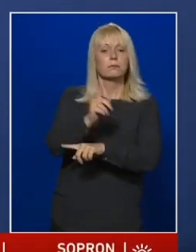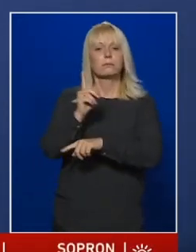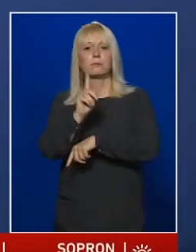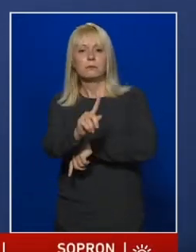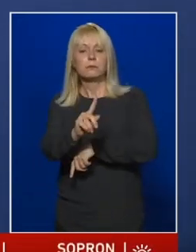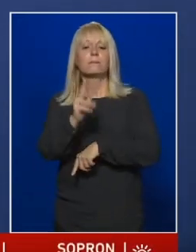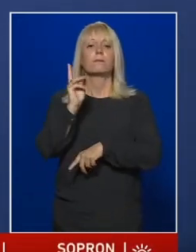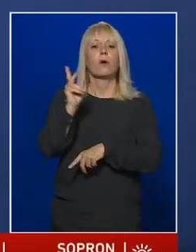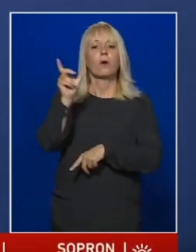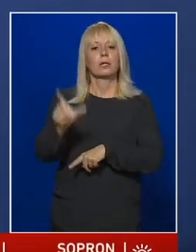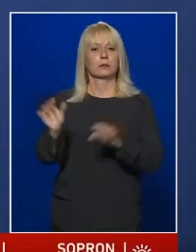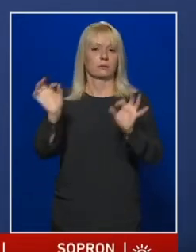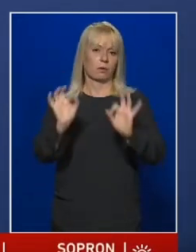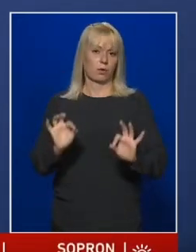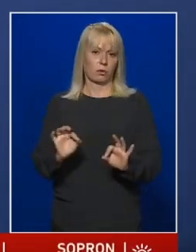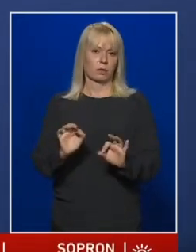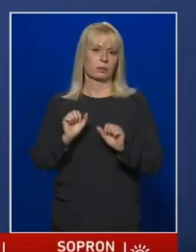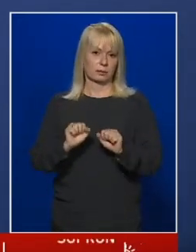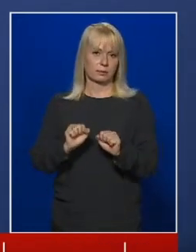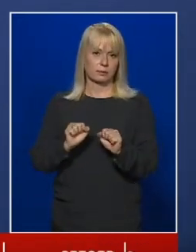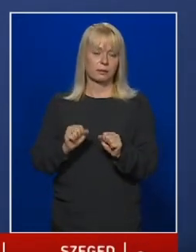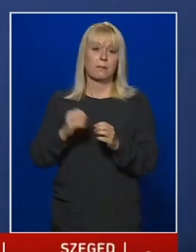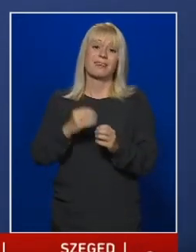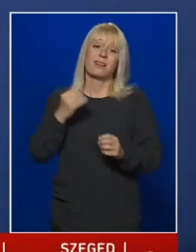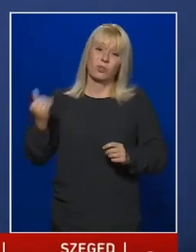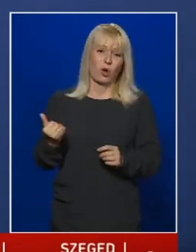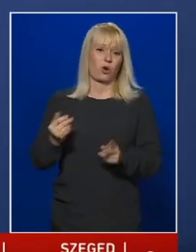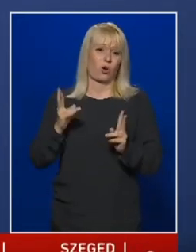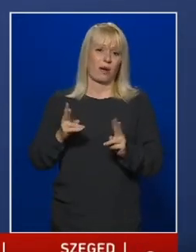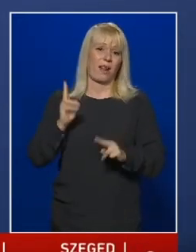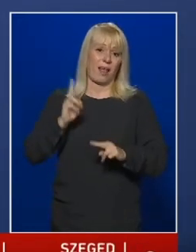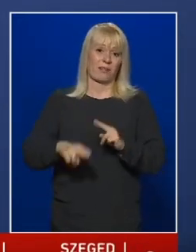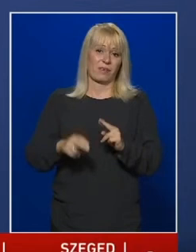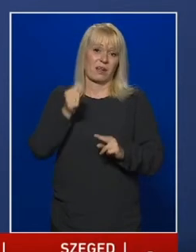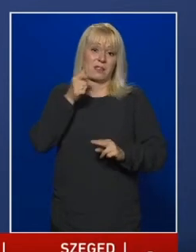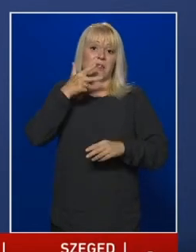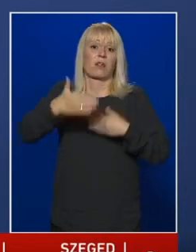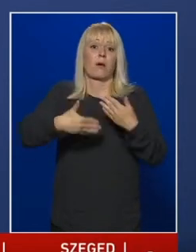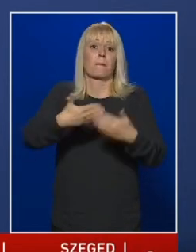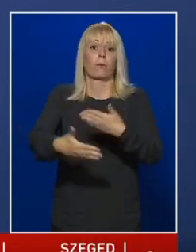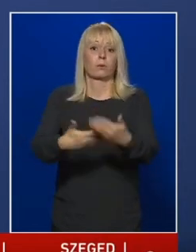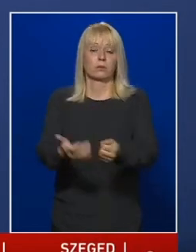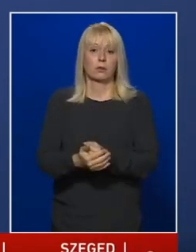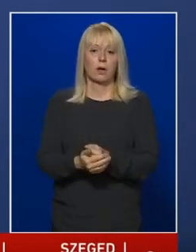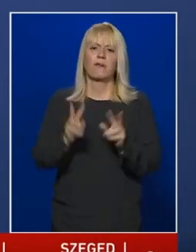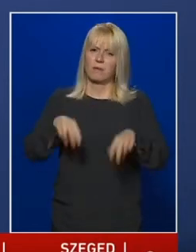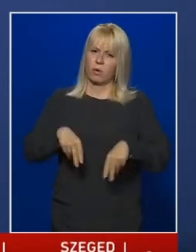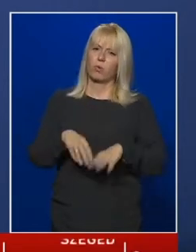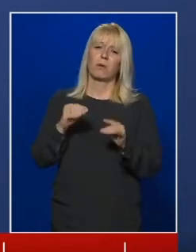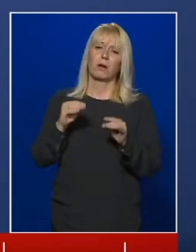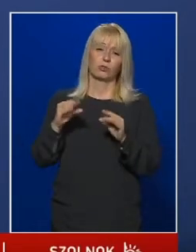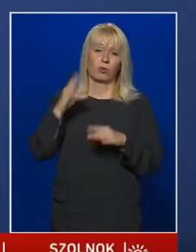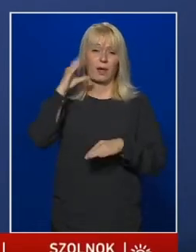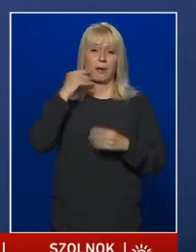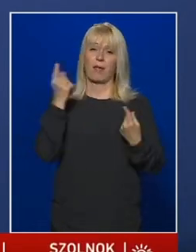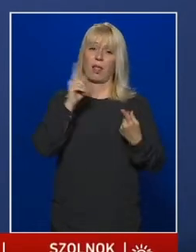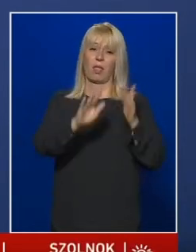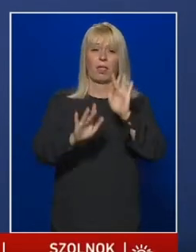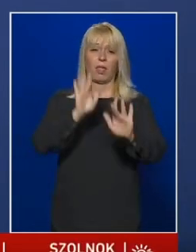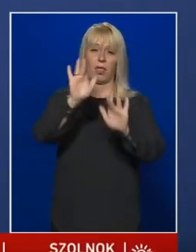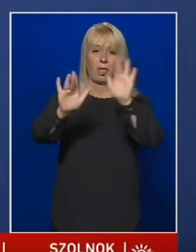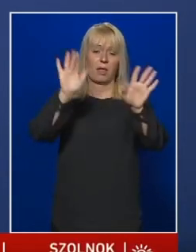a feladattal, hiszen ez gyakran el kellene végezni naponta. Valóban sokan érintik meg ezeket a